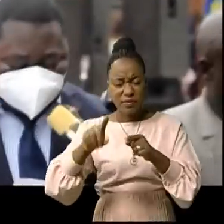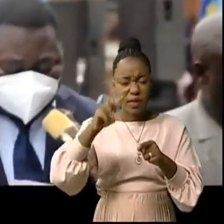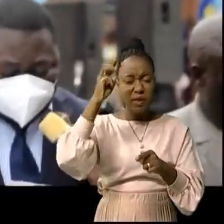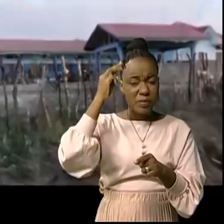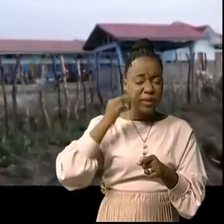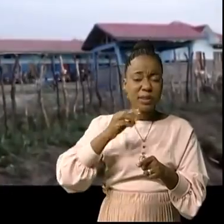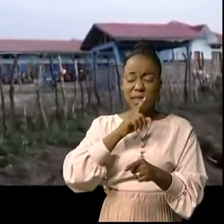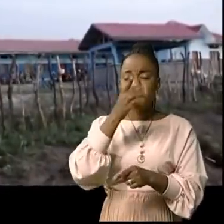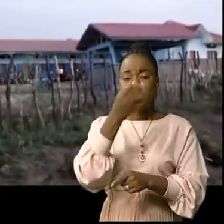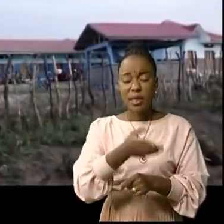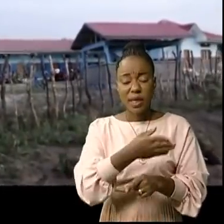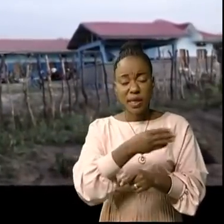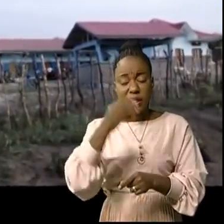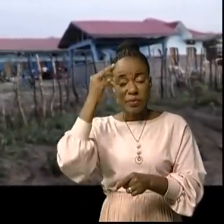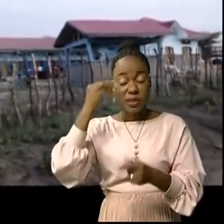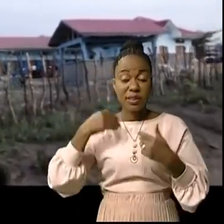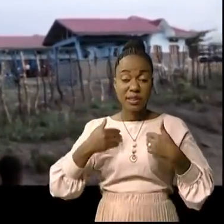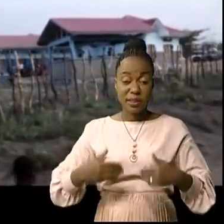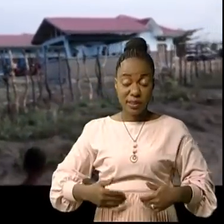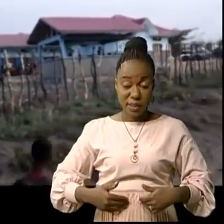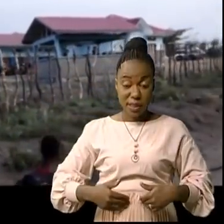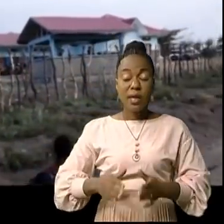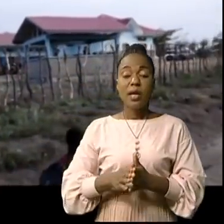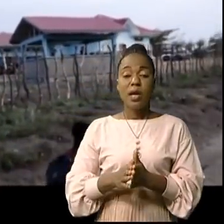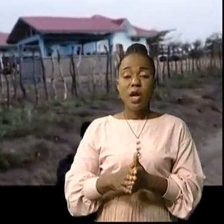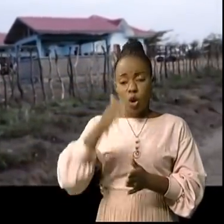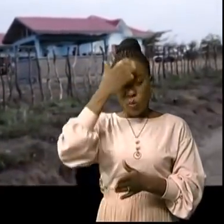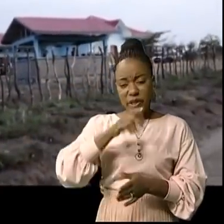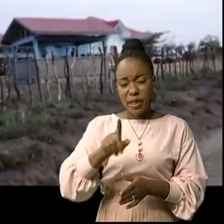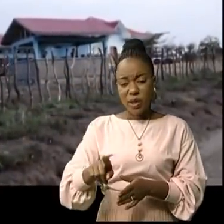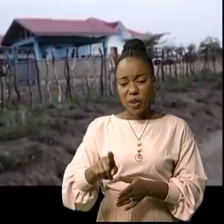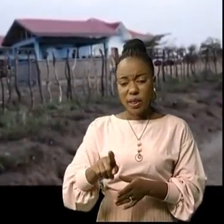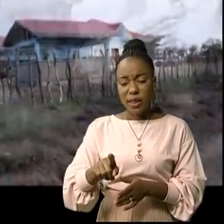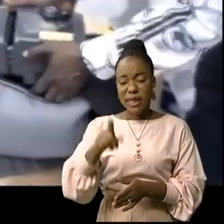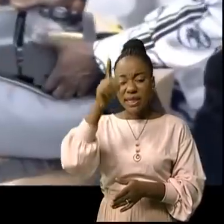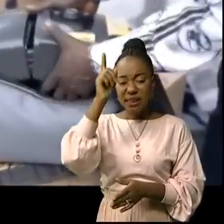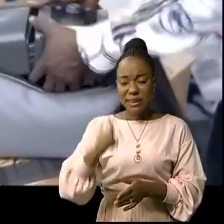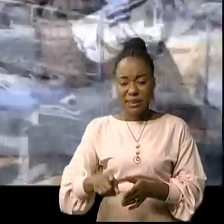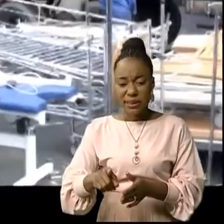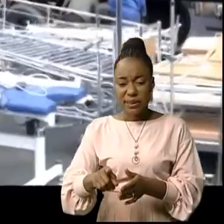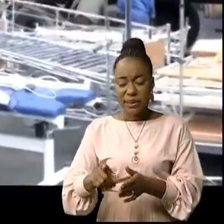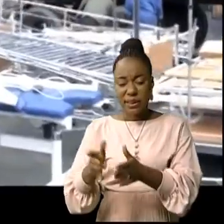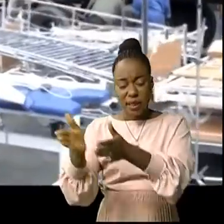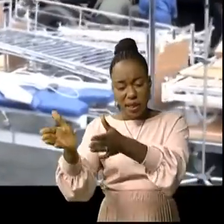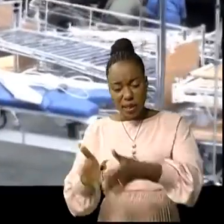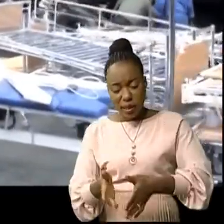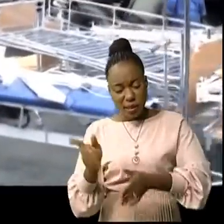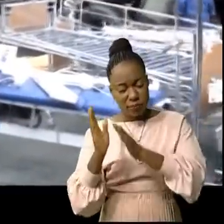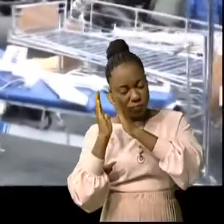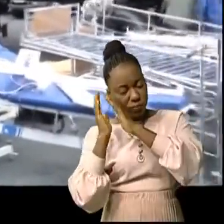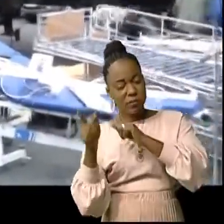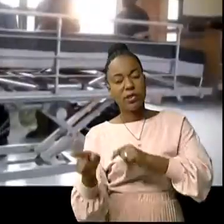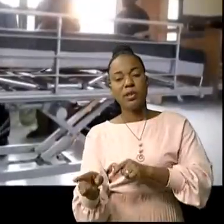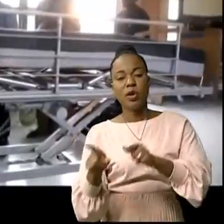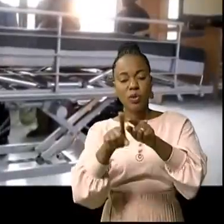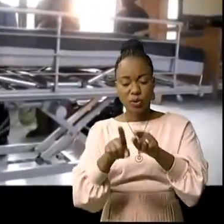de la santé. D'une capacité de 100 lits, cet hôpital général est doté des équipements ultramodernes et organise plusieurs services,